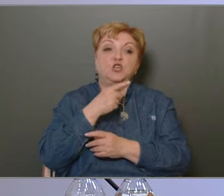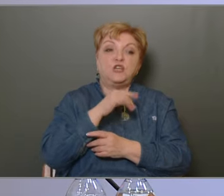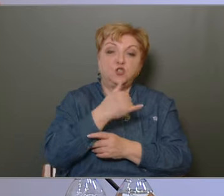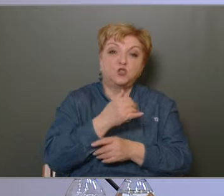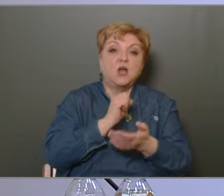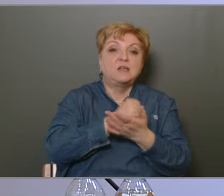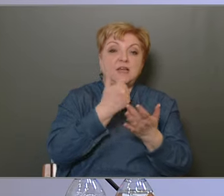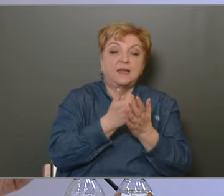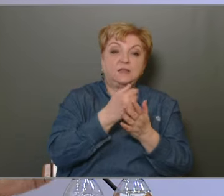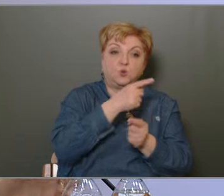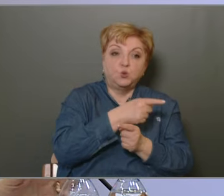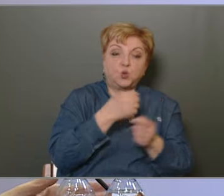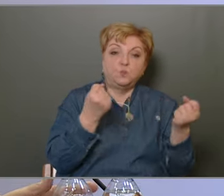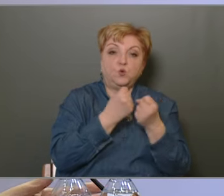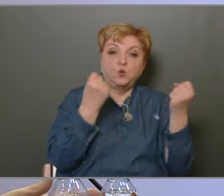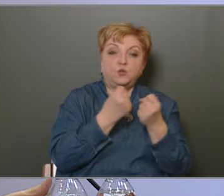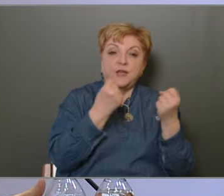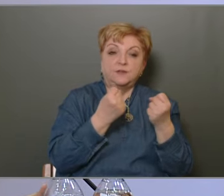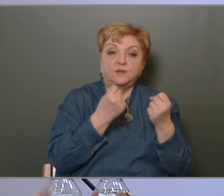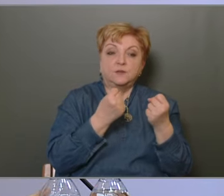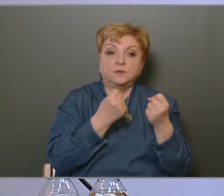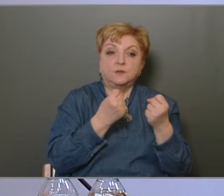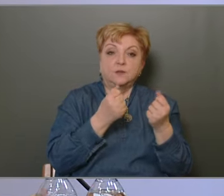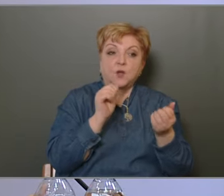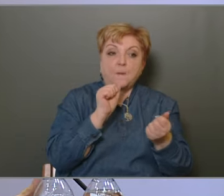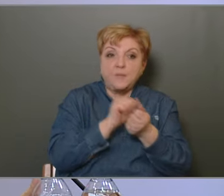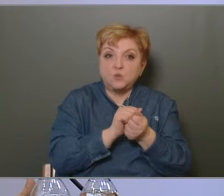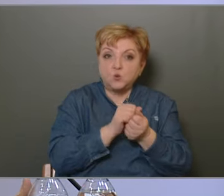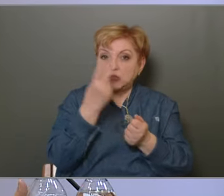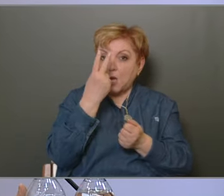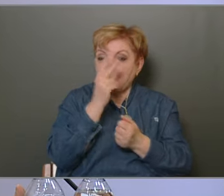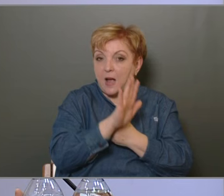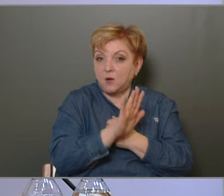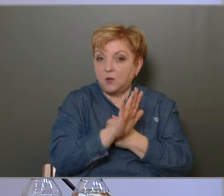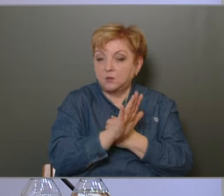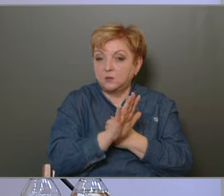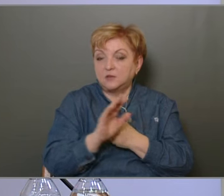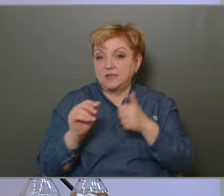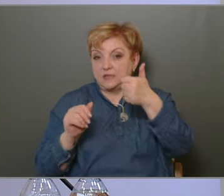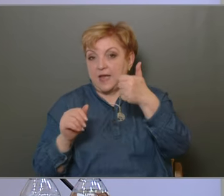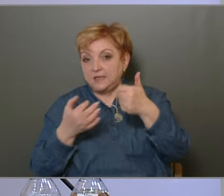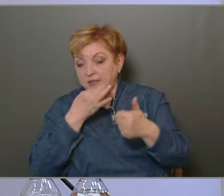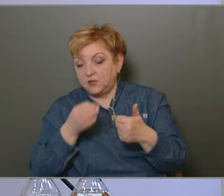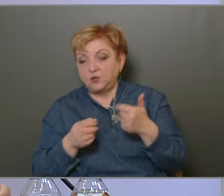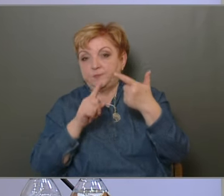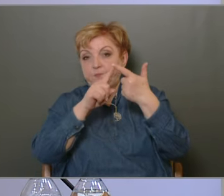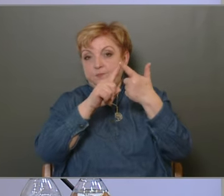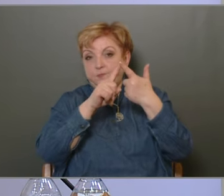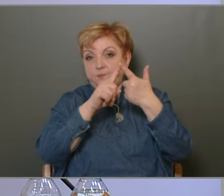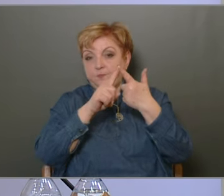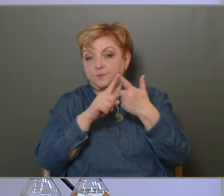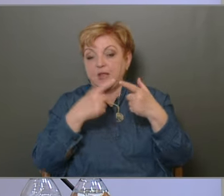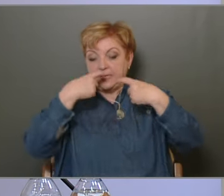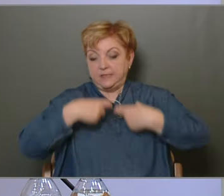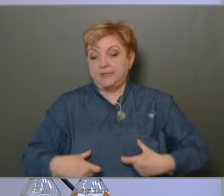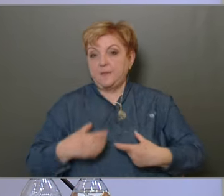a Szegedi úton is működtek bizonyos szakmákat. Ez lenne az egyik. Másik az egy